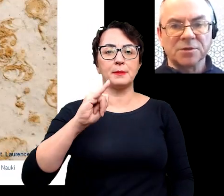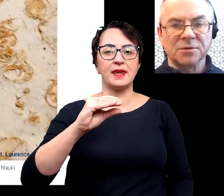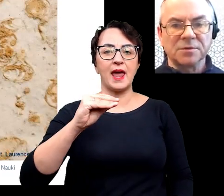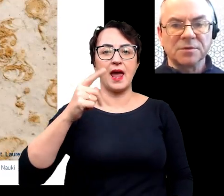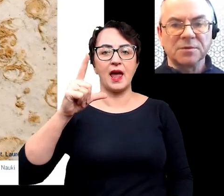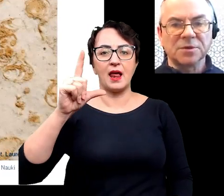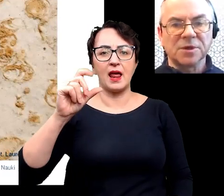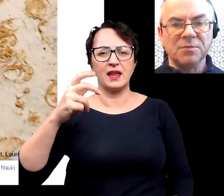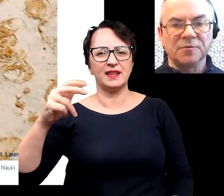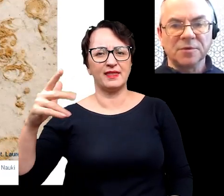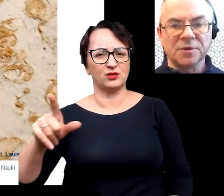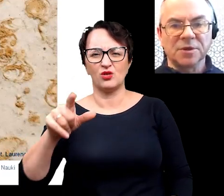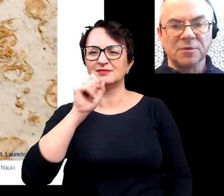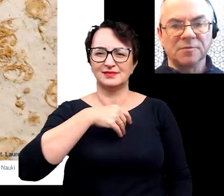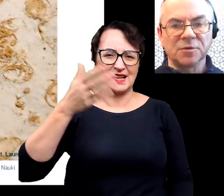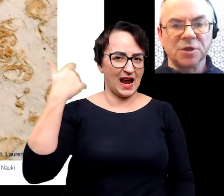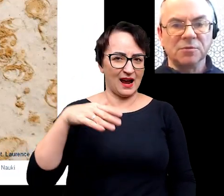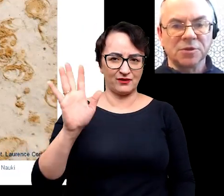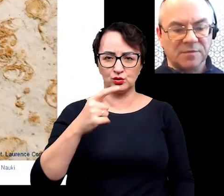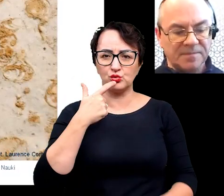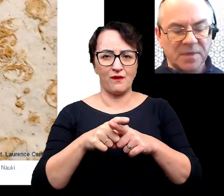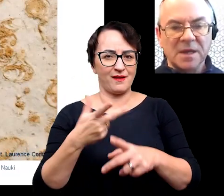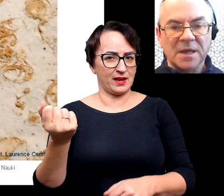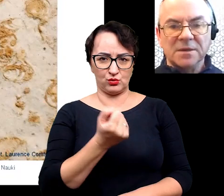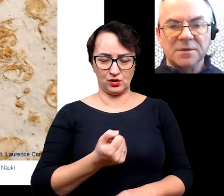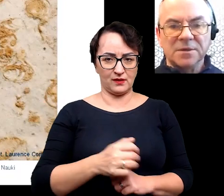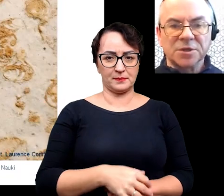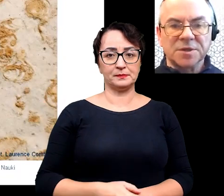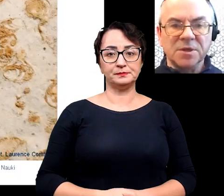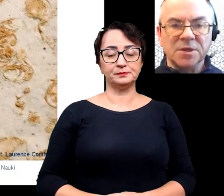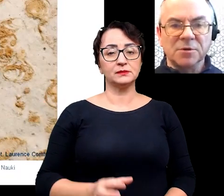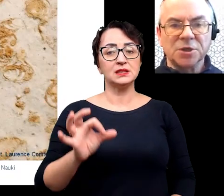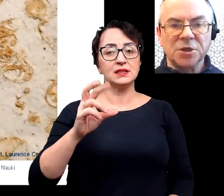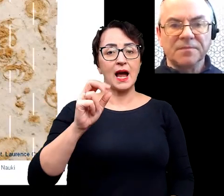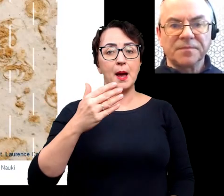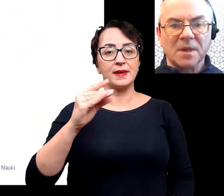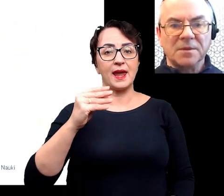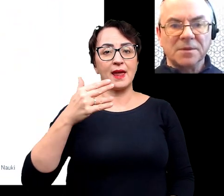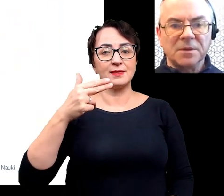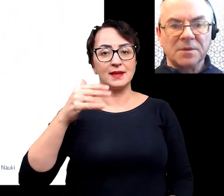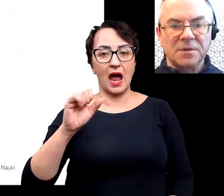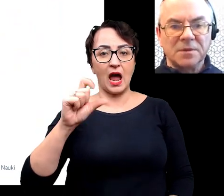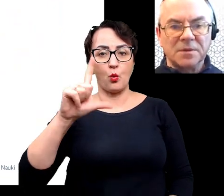także tych terminów już się nie używa. Także skamieniałości